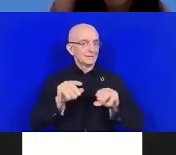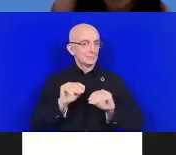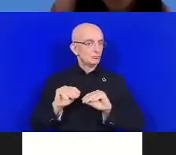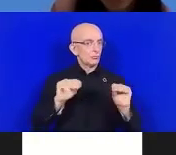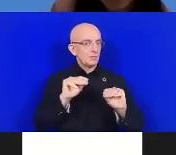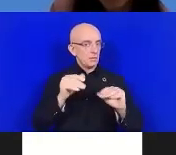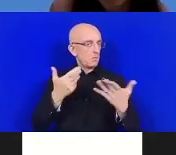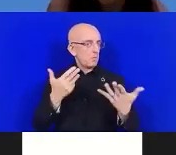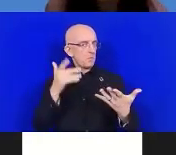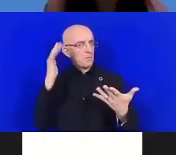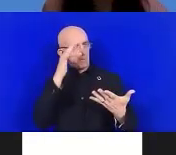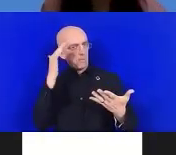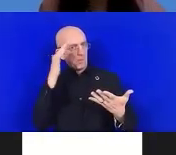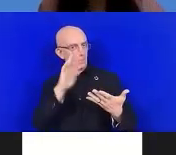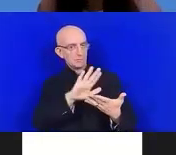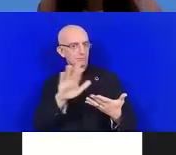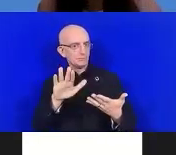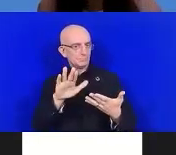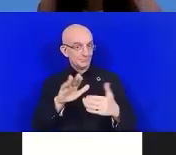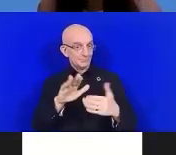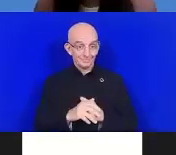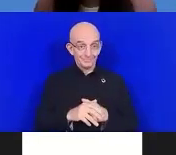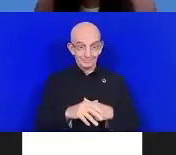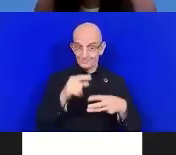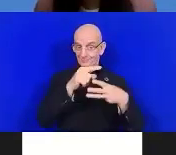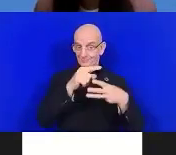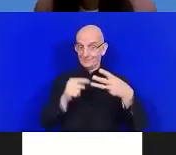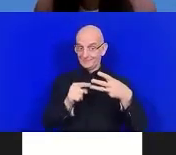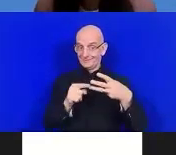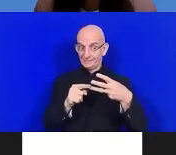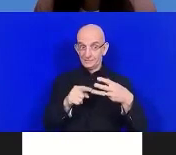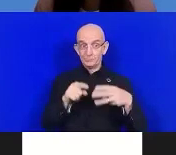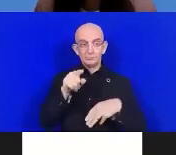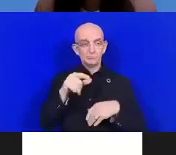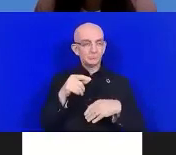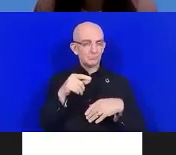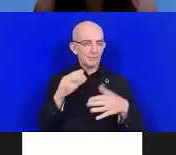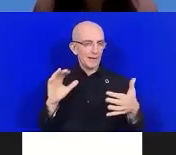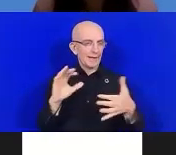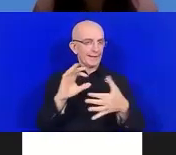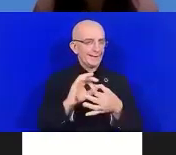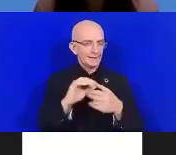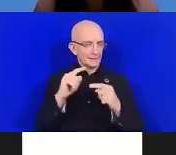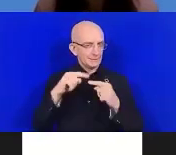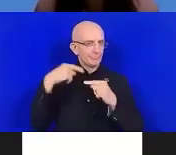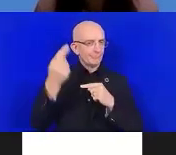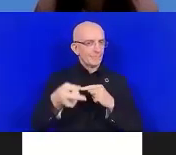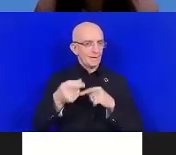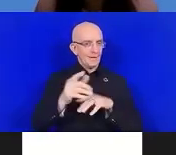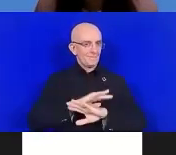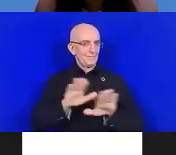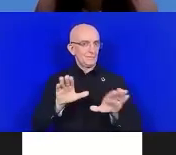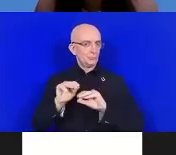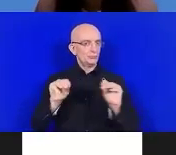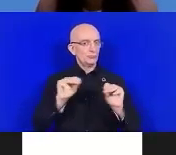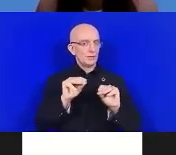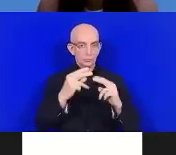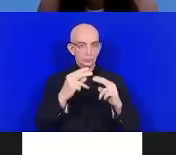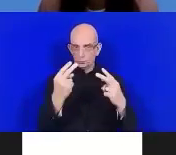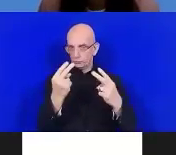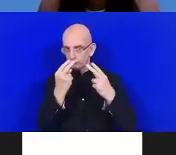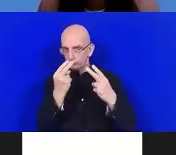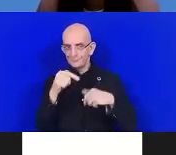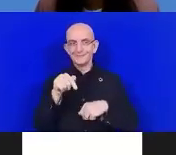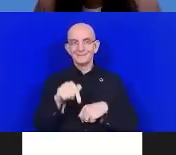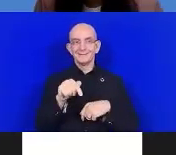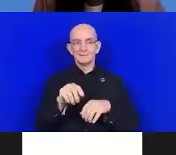réunion. Donc, nous vous prions de rester des nôtres. Une autre information importante pour chacun de vous. Actuellement, nous avons plus